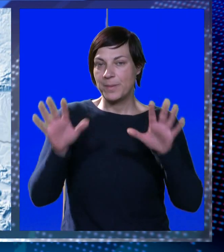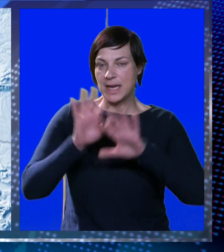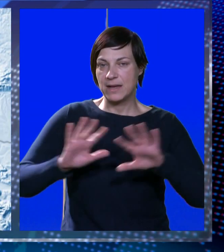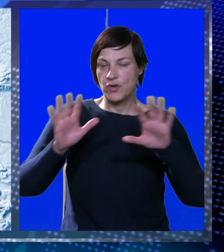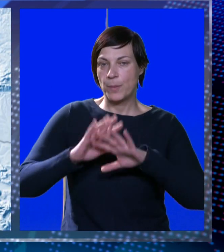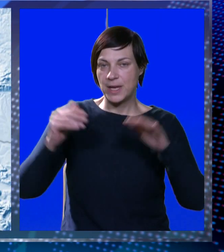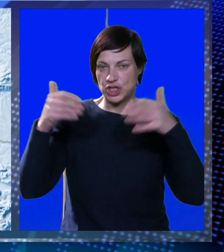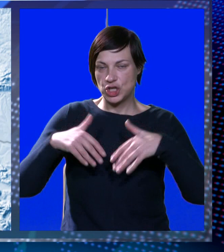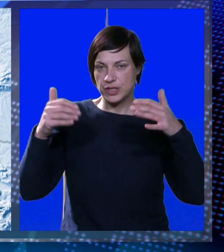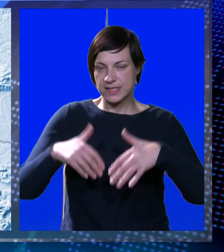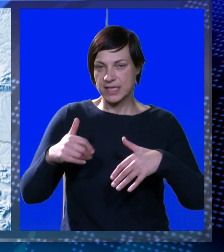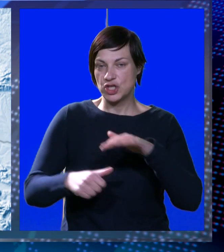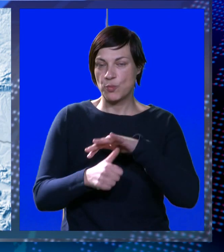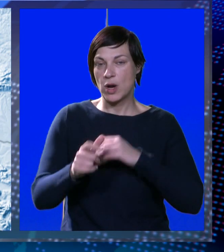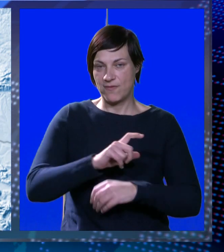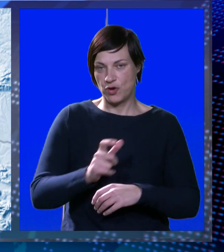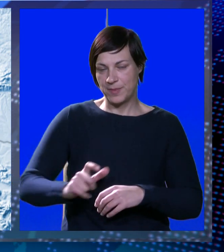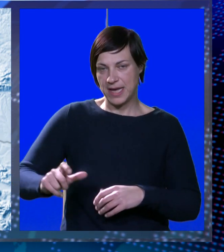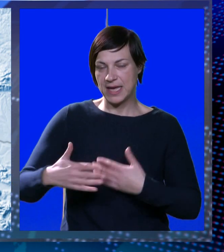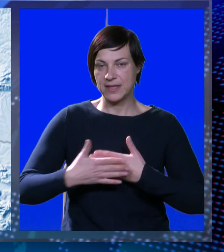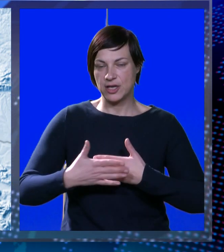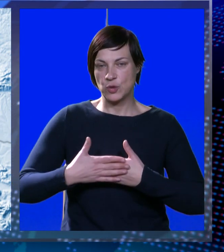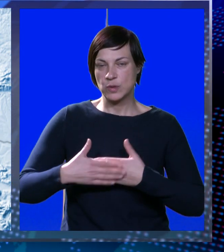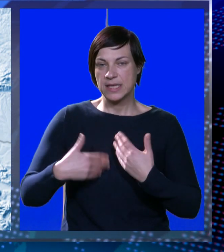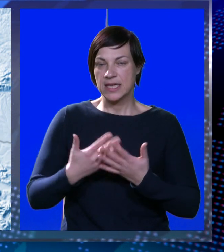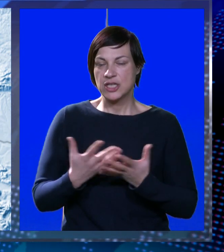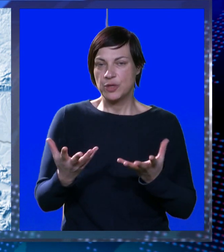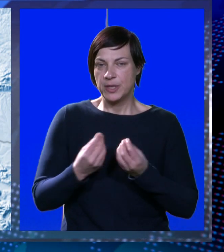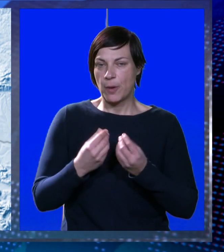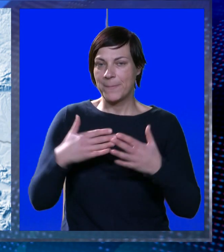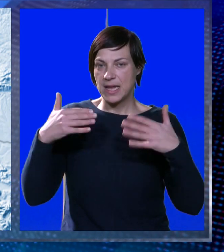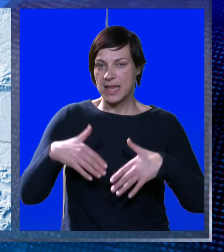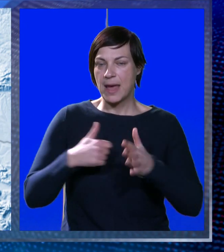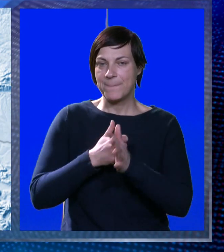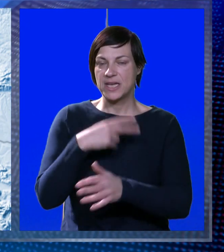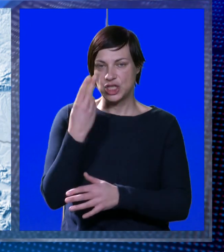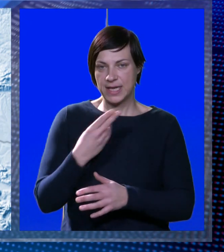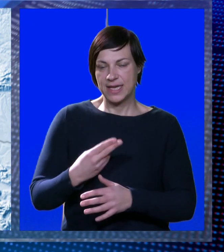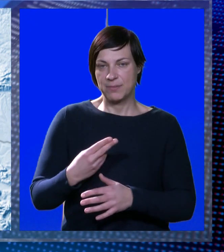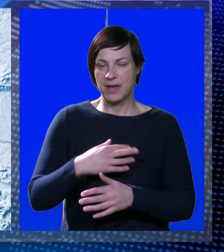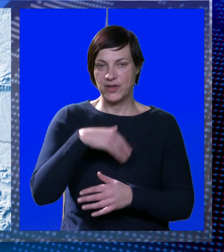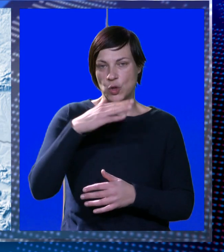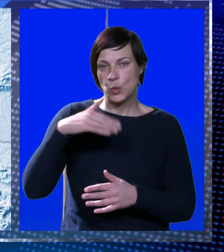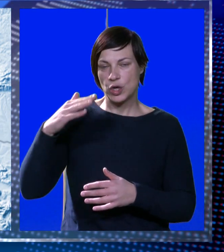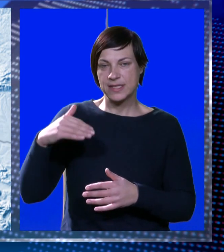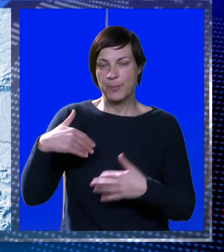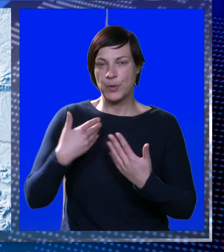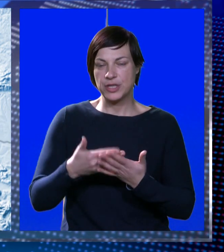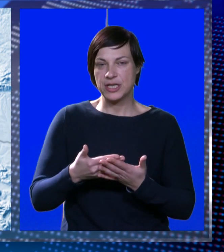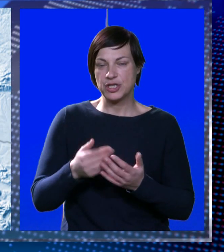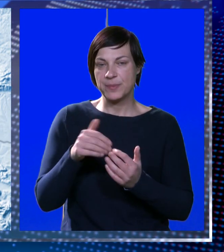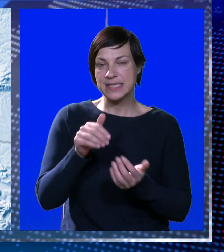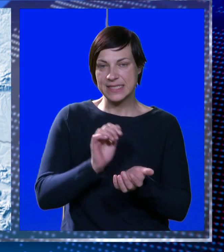Promjenjivo oblačno s povremenom kišom, uglavnom na Jadranu, i uz njega gdje će biti obilnija i praćena grmljavinom. U gorskim će